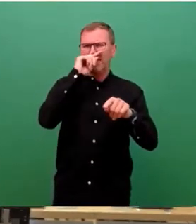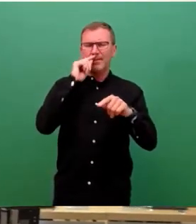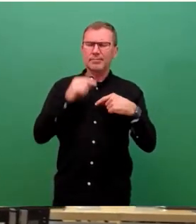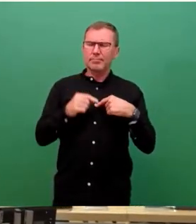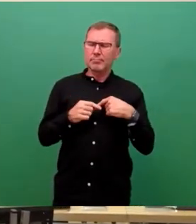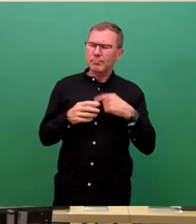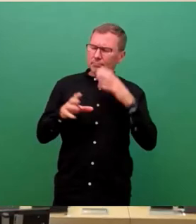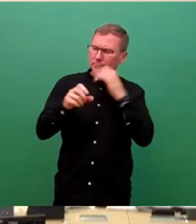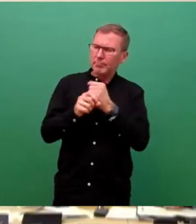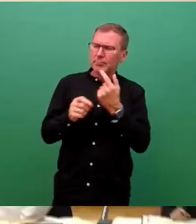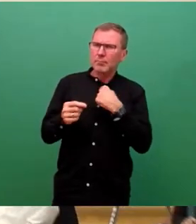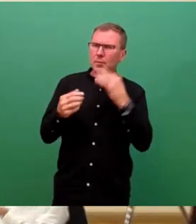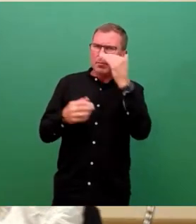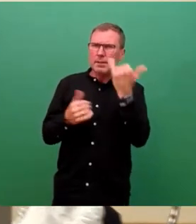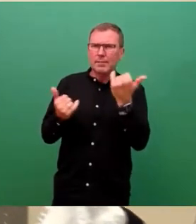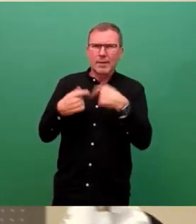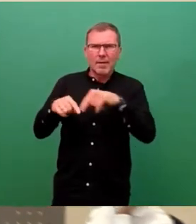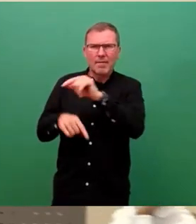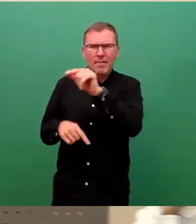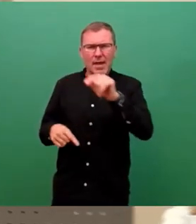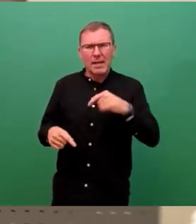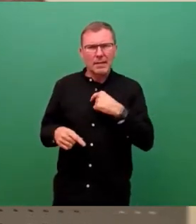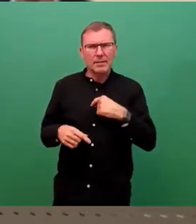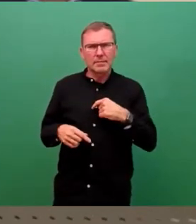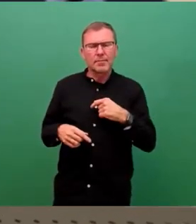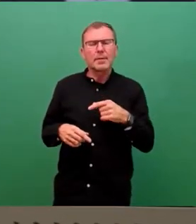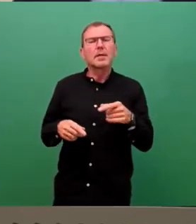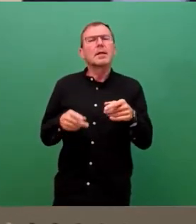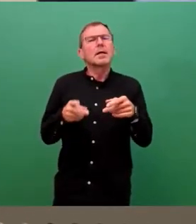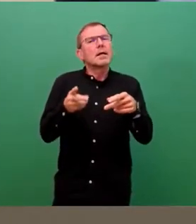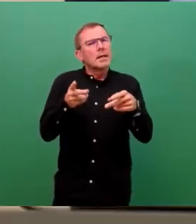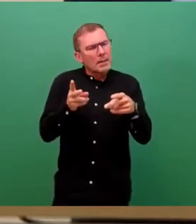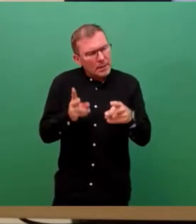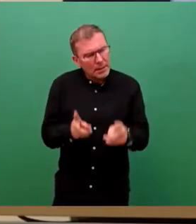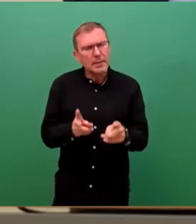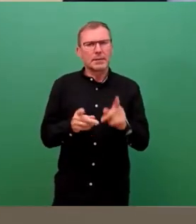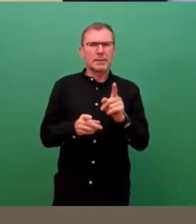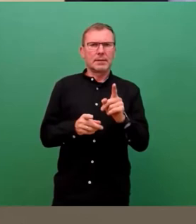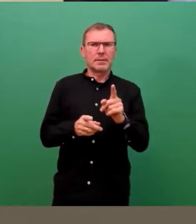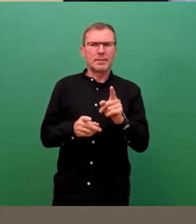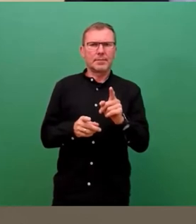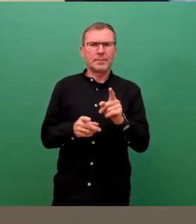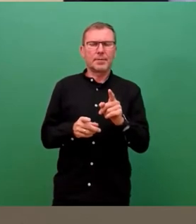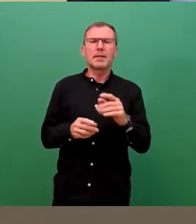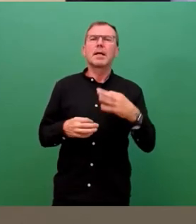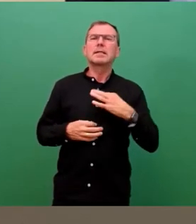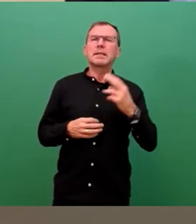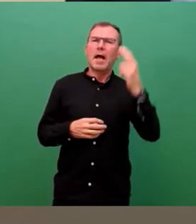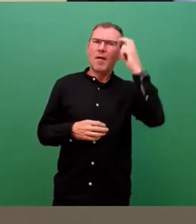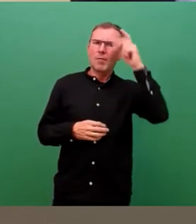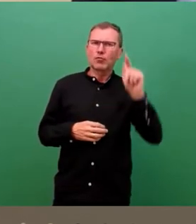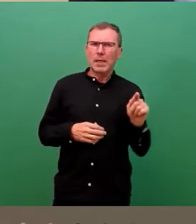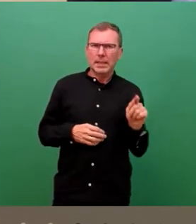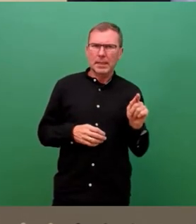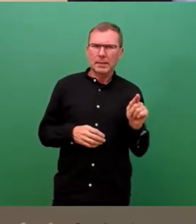wie Sie und natürlich den Vereinen. Richtig ist, dass die Sachverständigen die